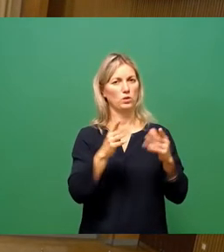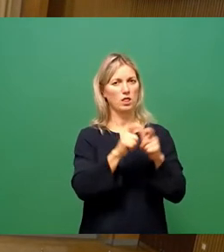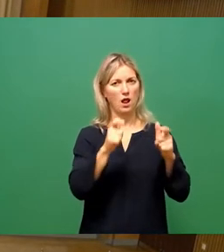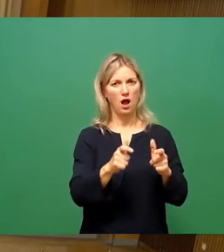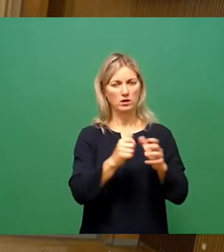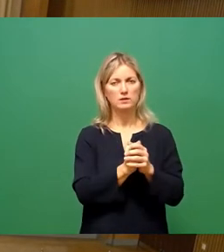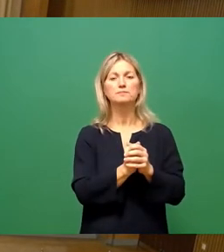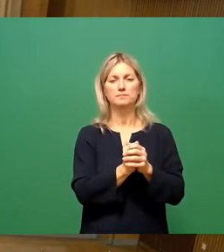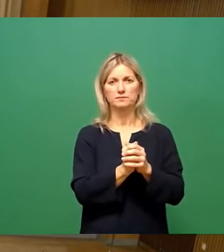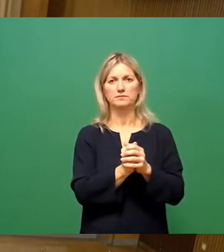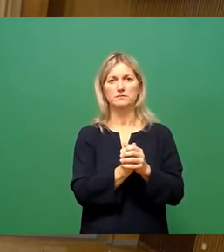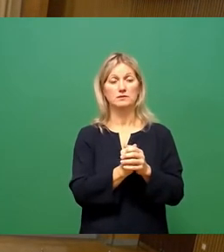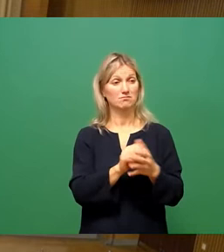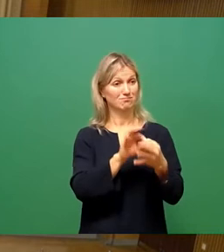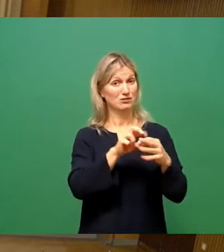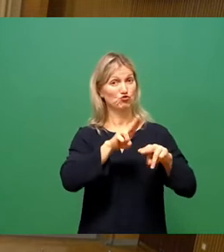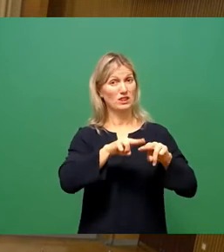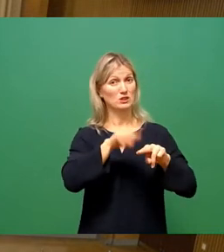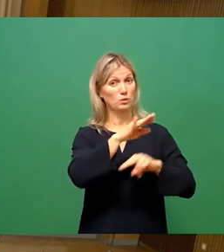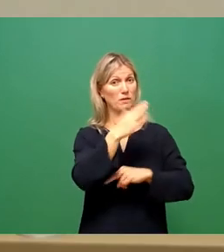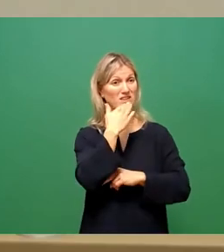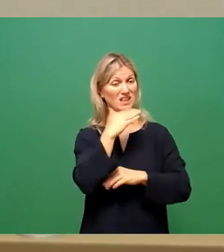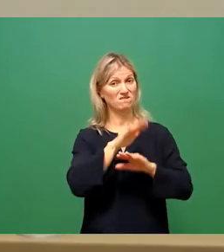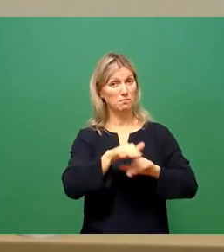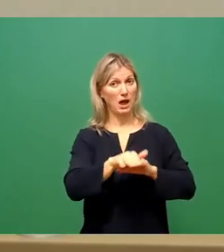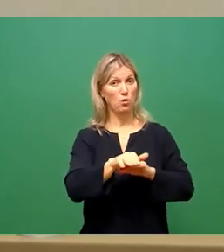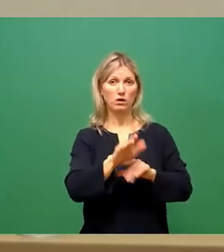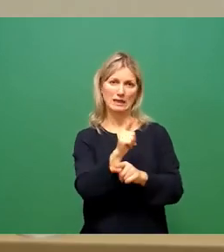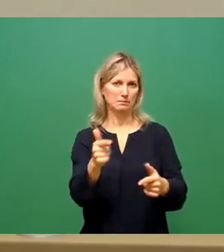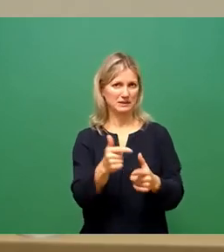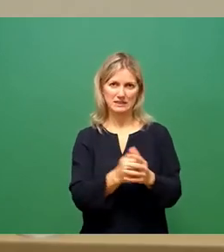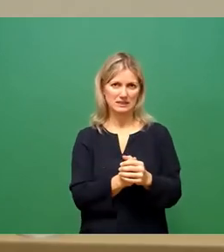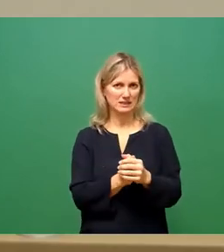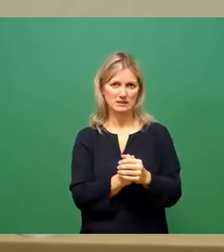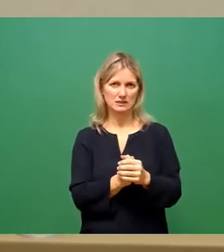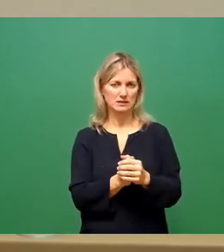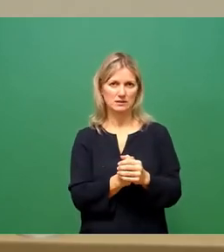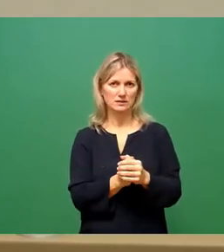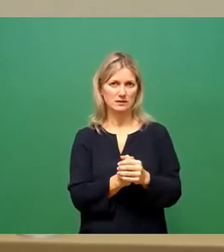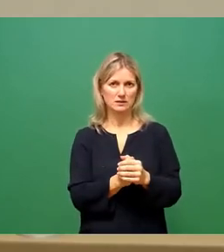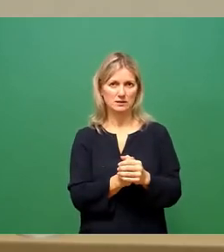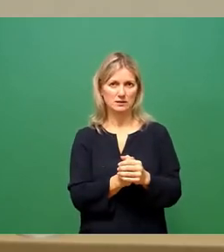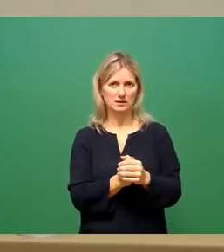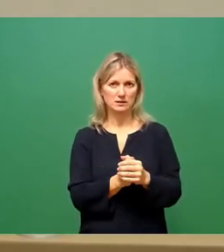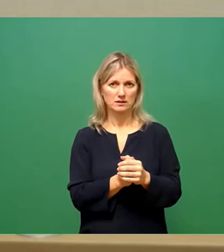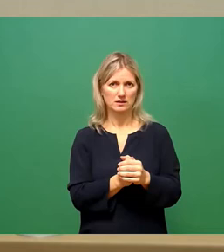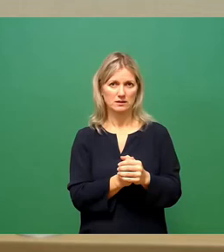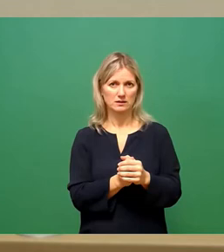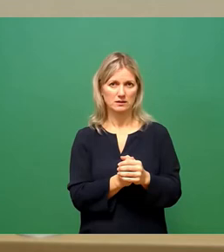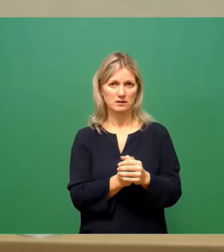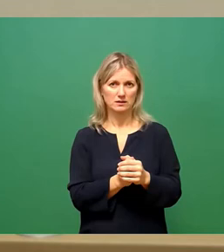Statistik zum Wasserverbrauch, zur Unterhaltung der städtischen Grünanlagen. Es wird natürlich an der Stelle sehr viel Brunnenwasser